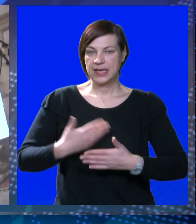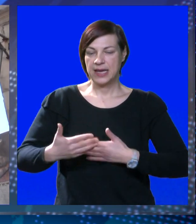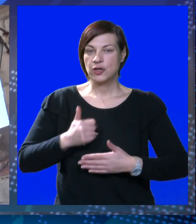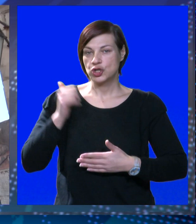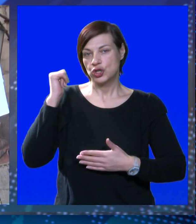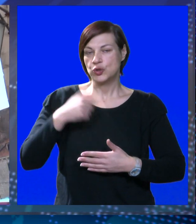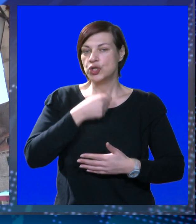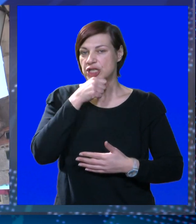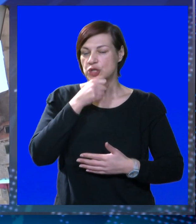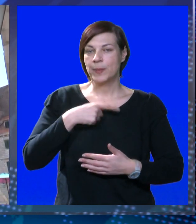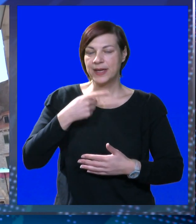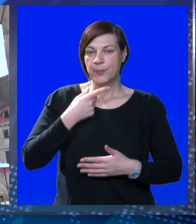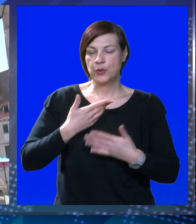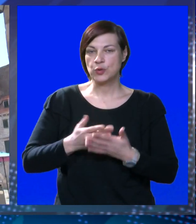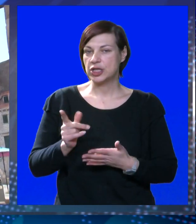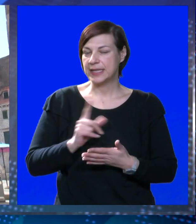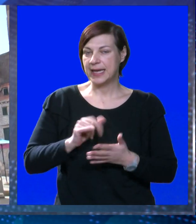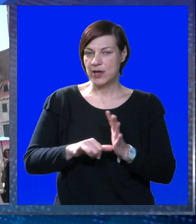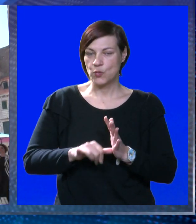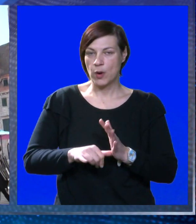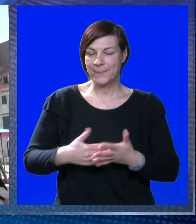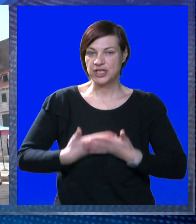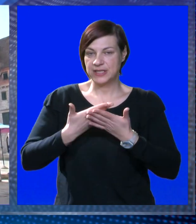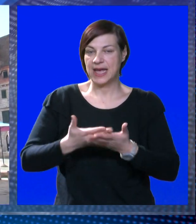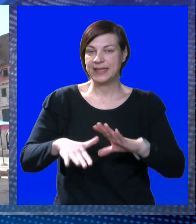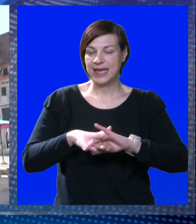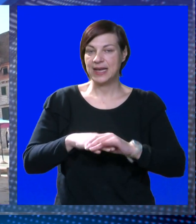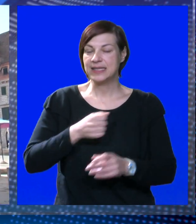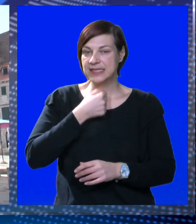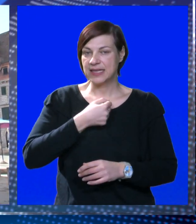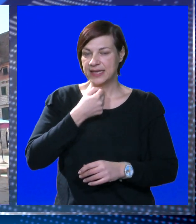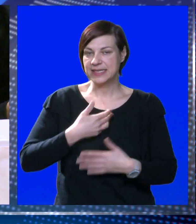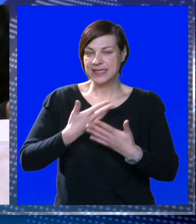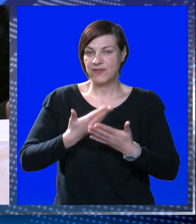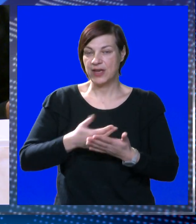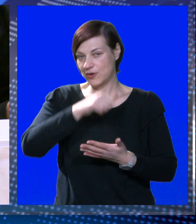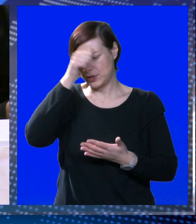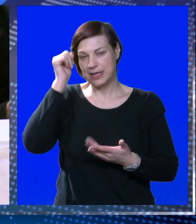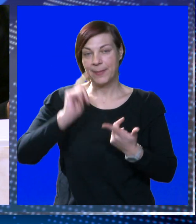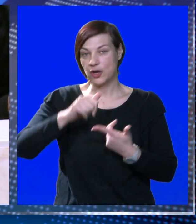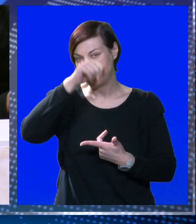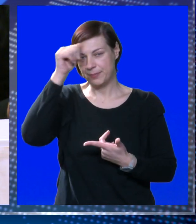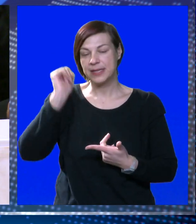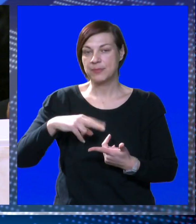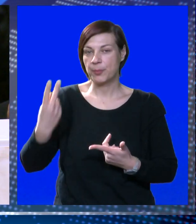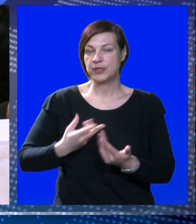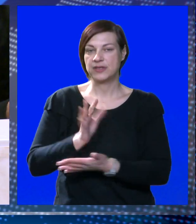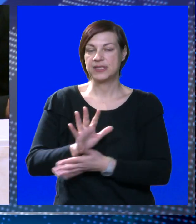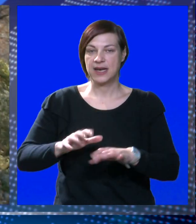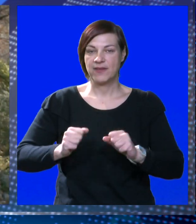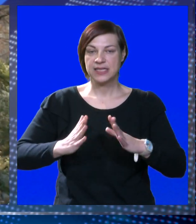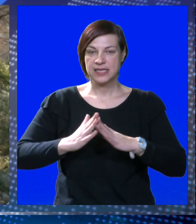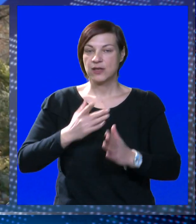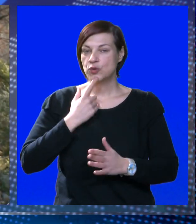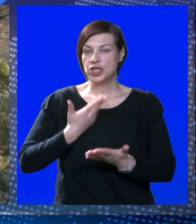Nakon što su nam jučer iz Županije poručili kako nije uobičajeno da djeletnica daje izjavu, iako je imenom i prezimenom prozvana od